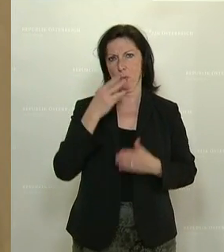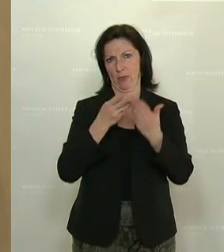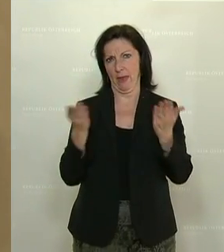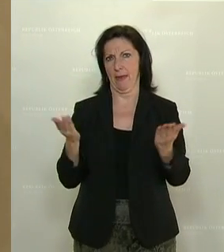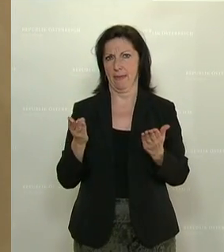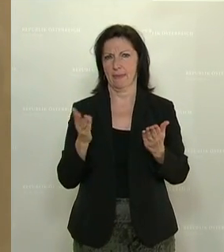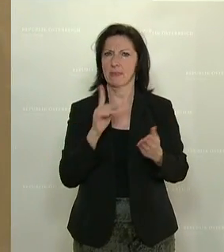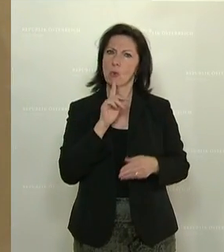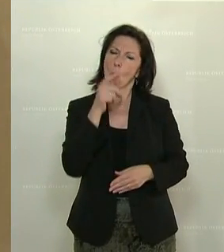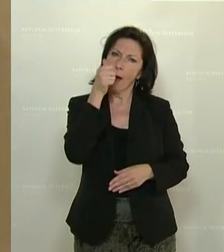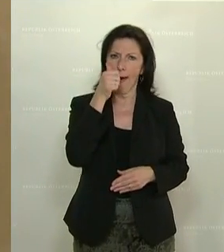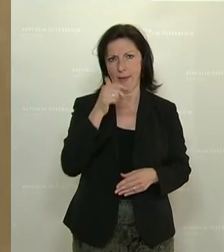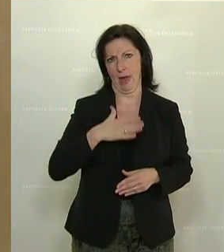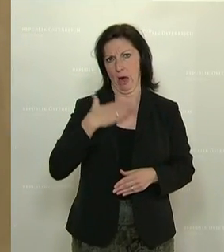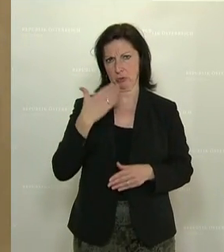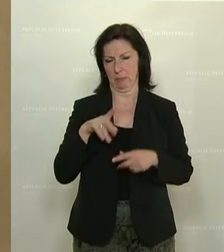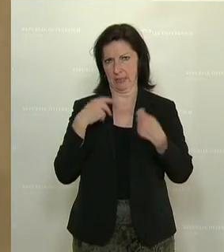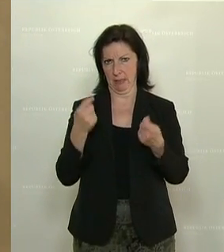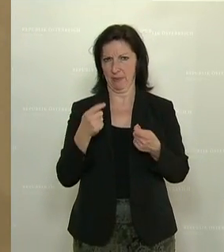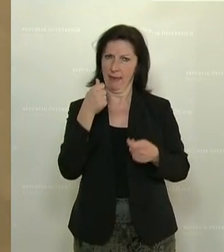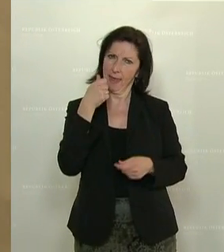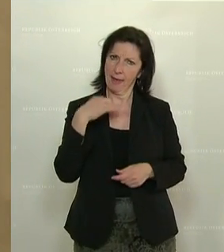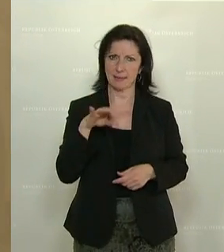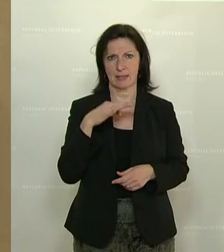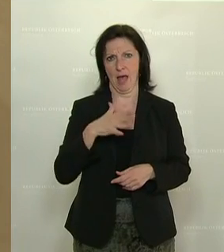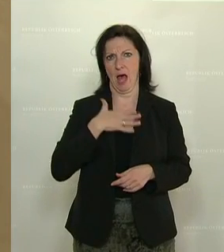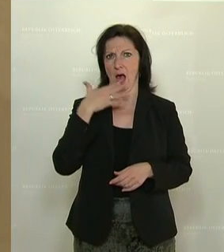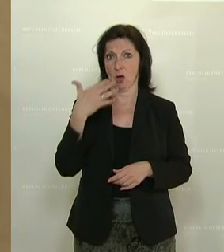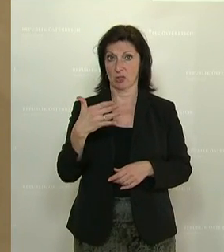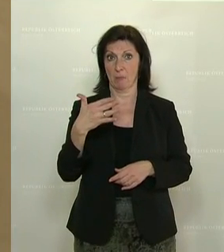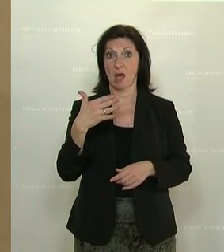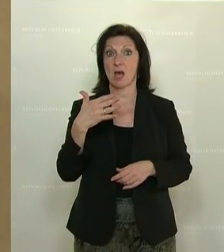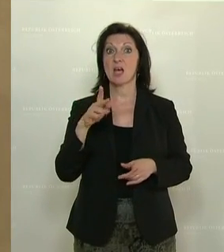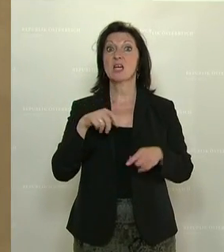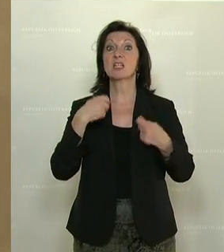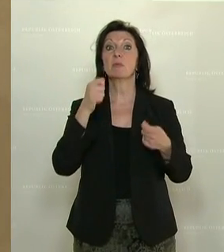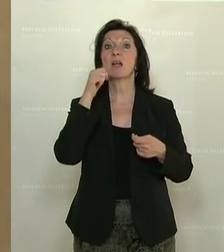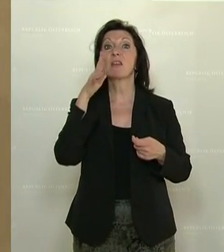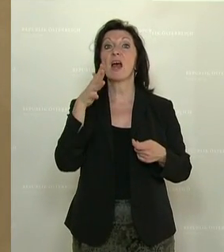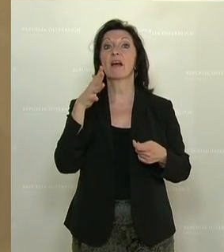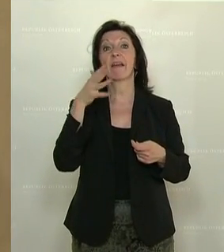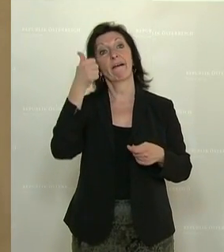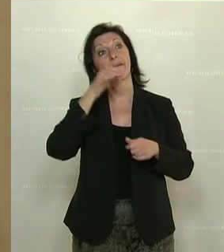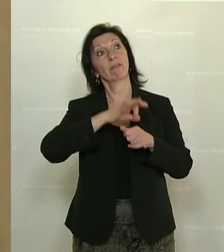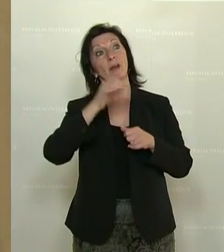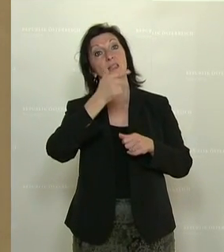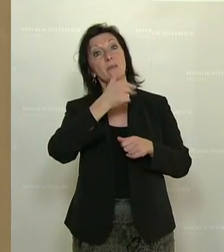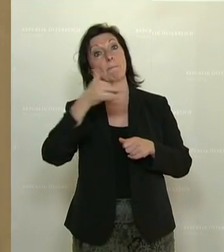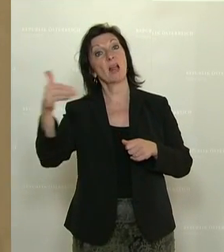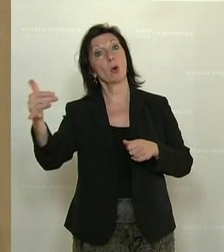gibt eine einzige Ausnahme. Und diese einzige Ausnahme gibt es zwei Millionen Mal am Tag. Beim